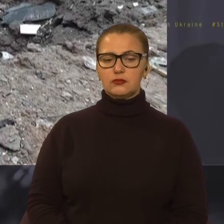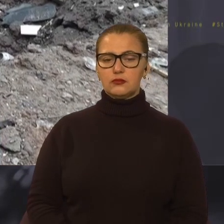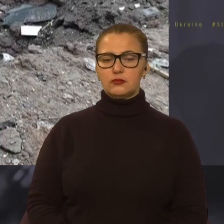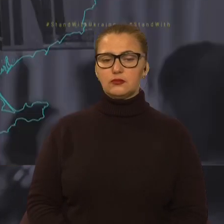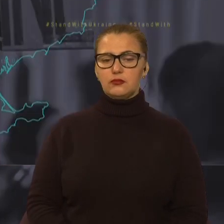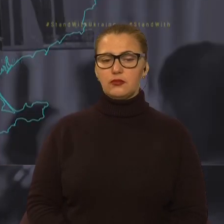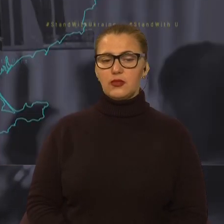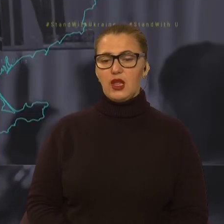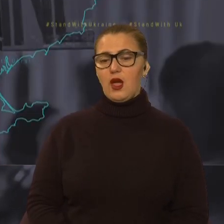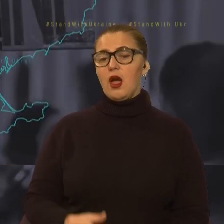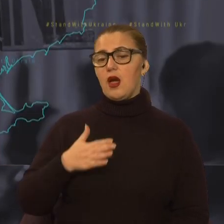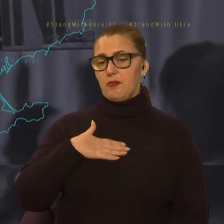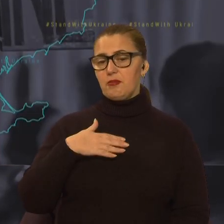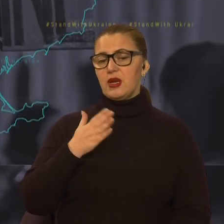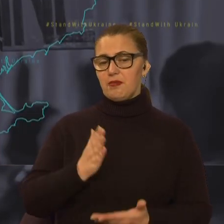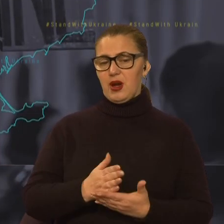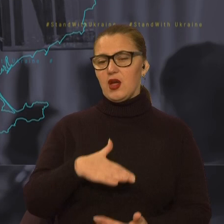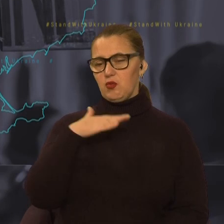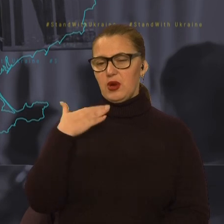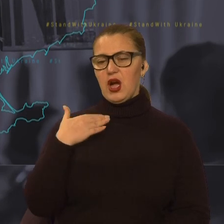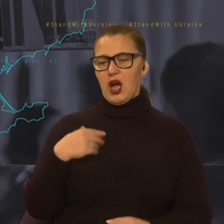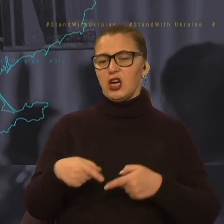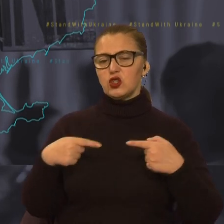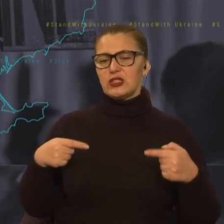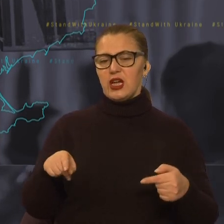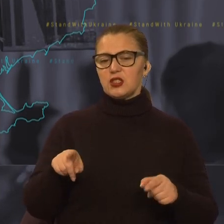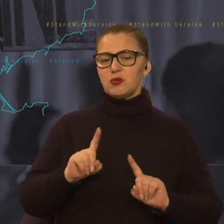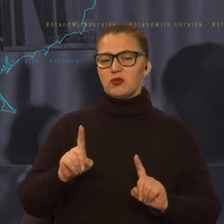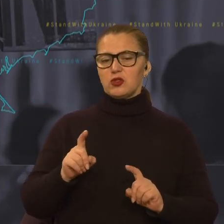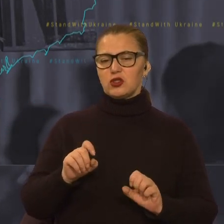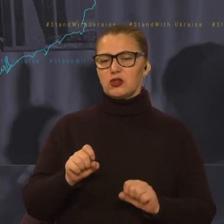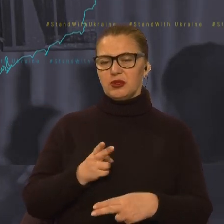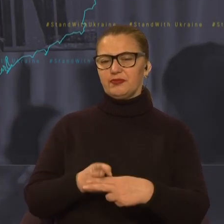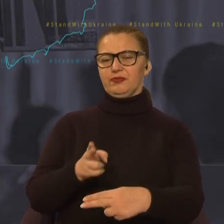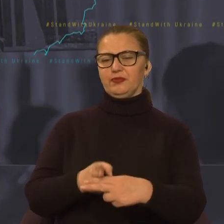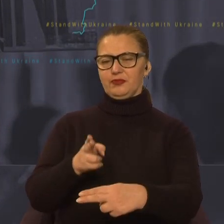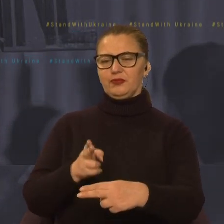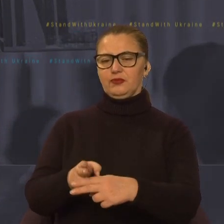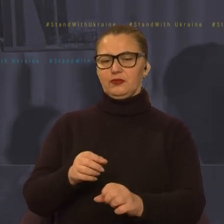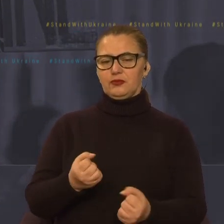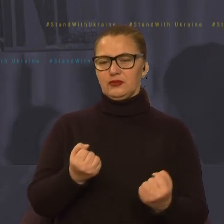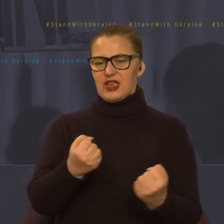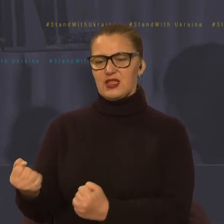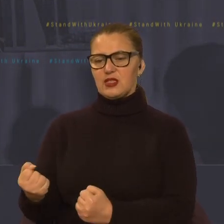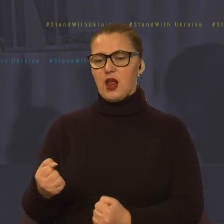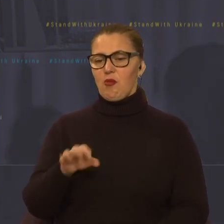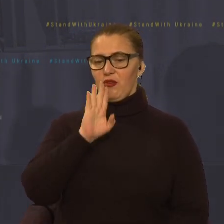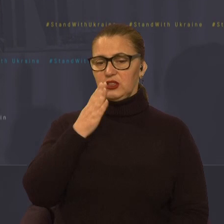Ми, в принципі, маємо вже багато засобів для того, щоб втримувати ворога і в перспективі його відкинути назад. Це